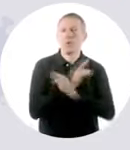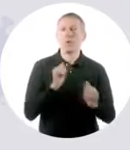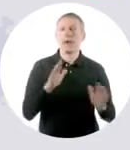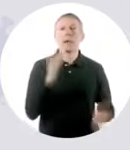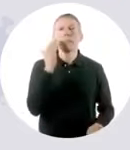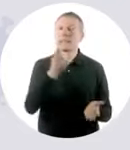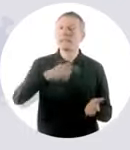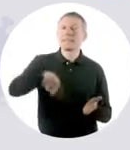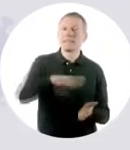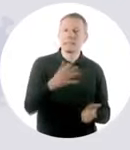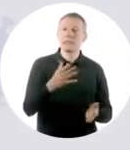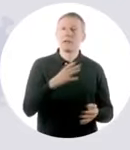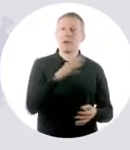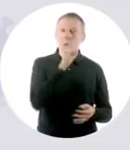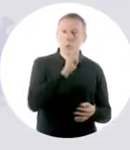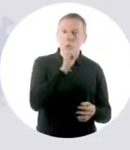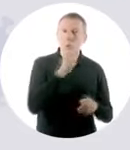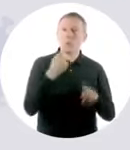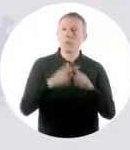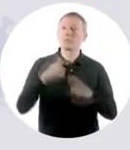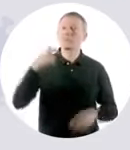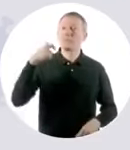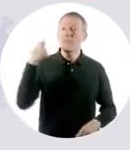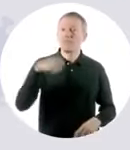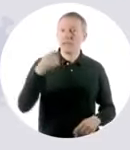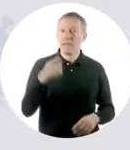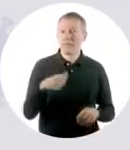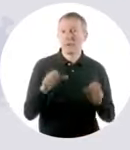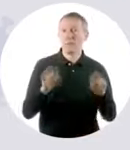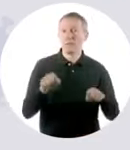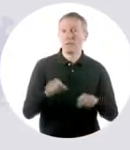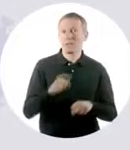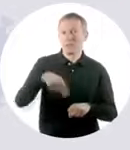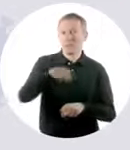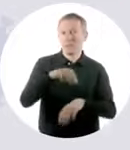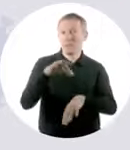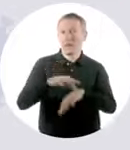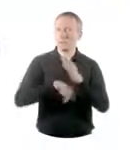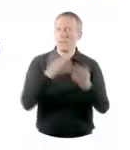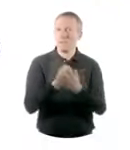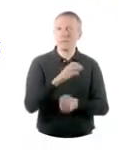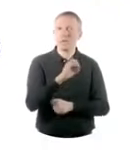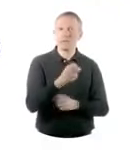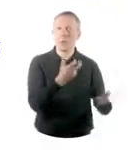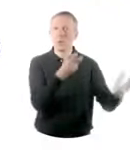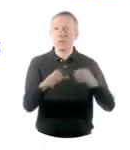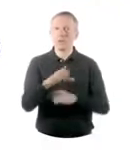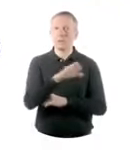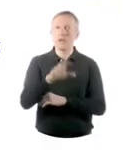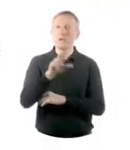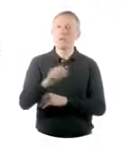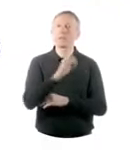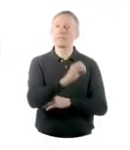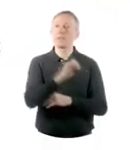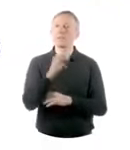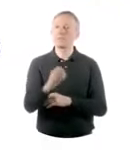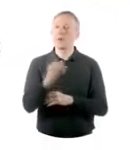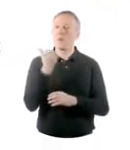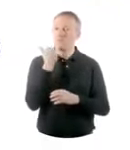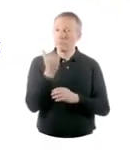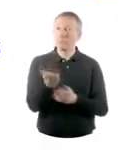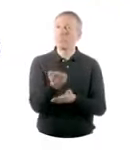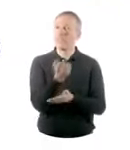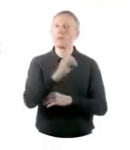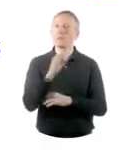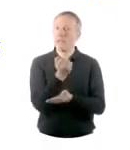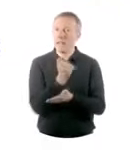Et j'ai léché votre médecin. Si vous avez de la toux et de la fièvre, c'est mal à rien. Plus d'informations au 0800 130